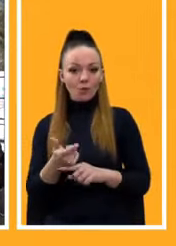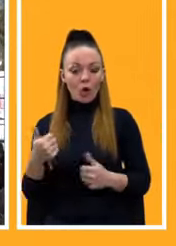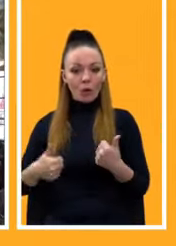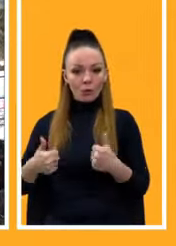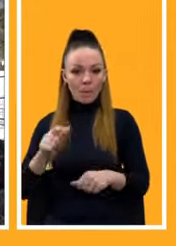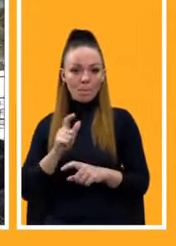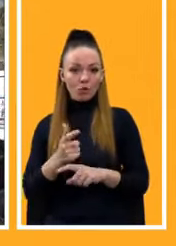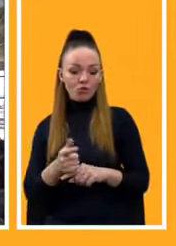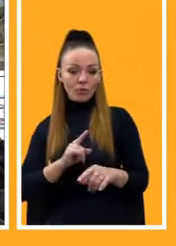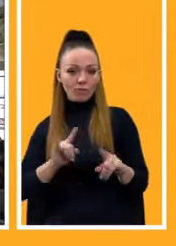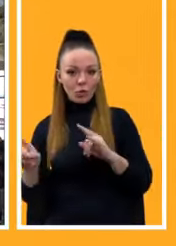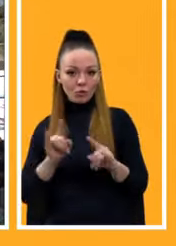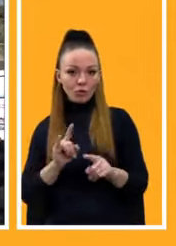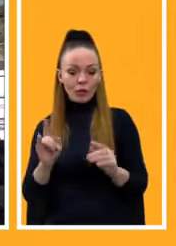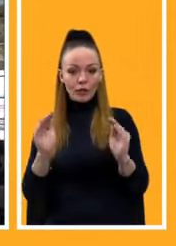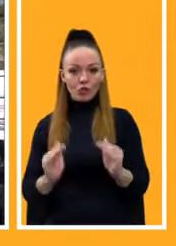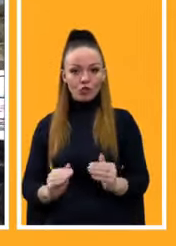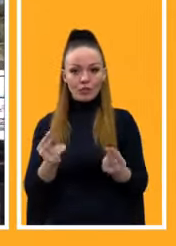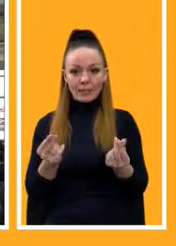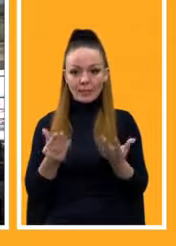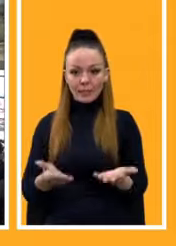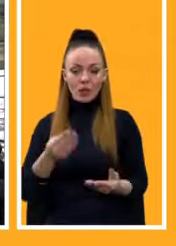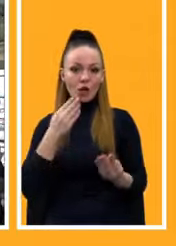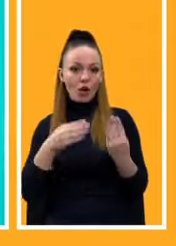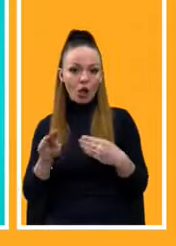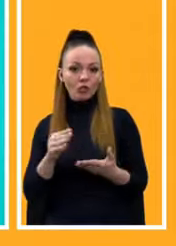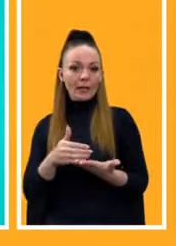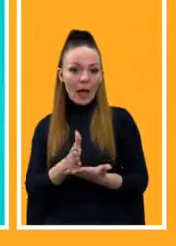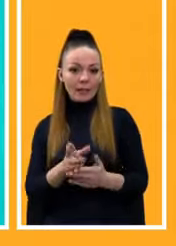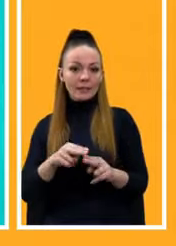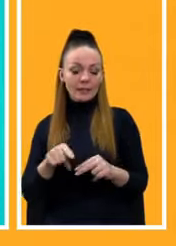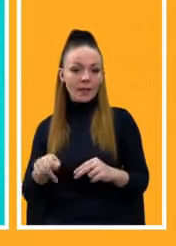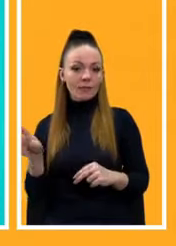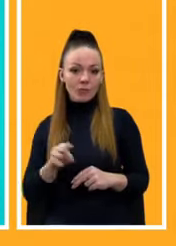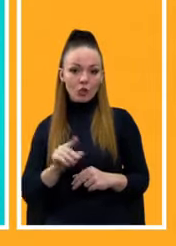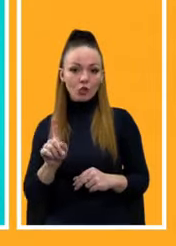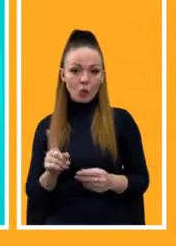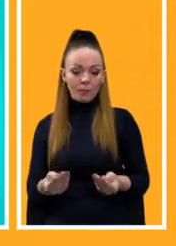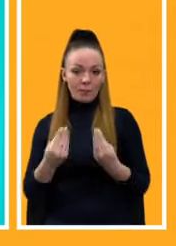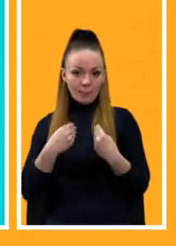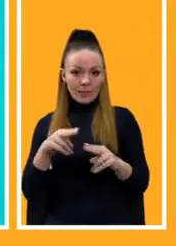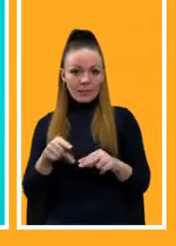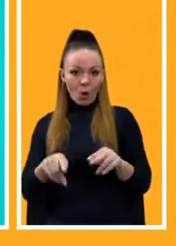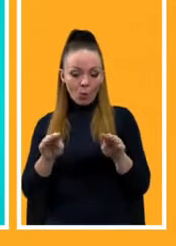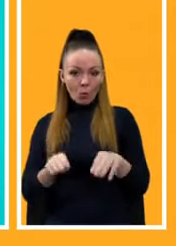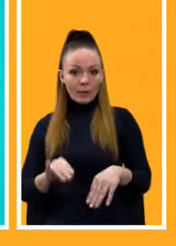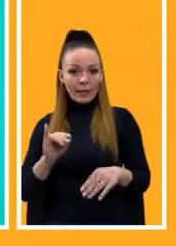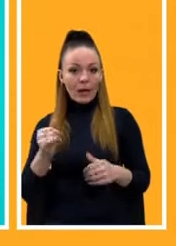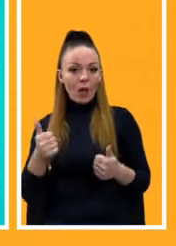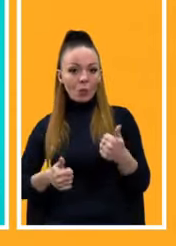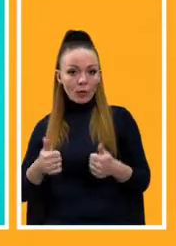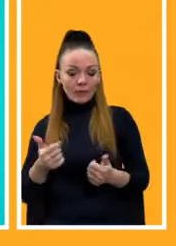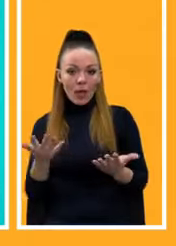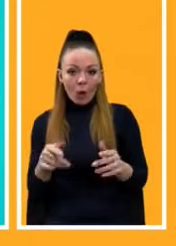маршрутів, нижчі ціни, краща якість. Ось це те, що приносить нам ця угода і конкуренція, яку вона